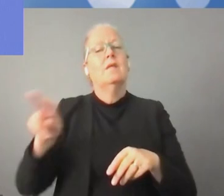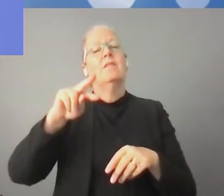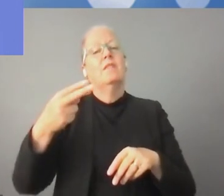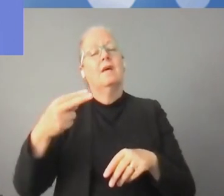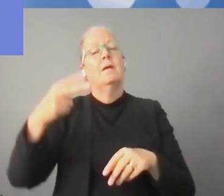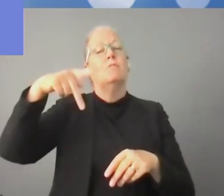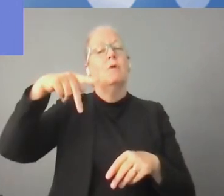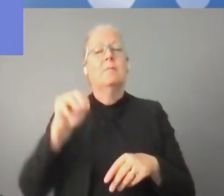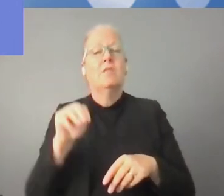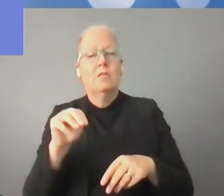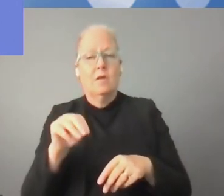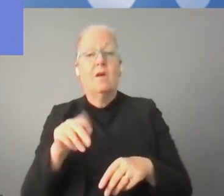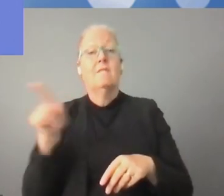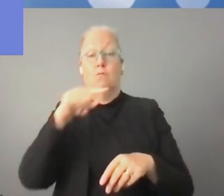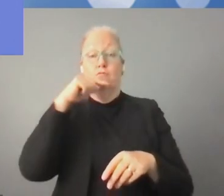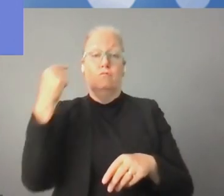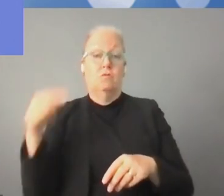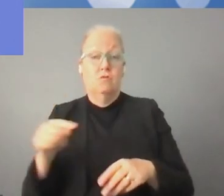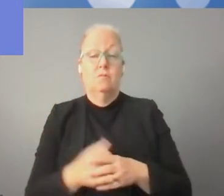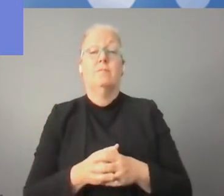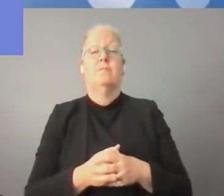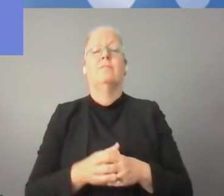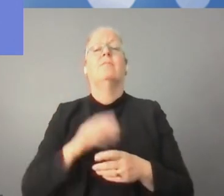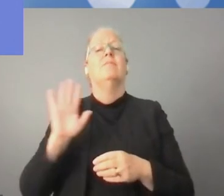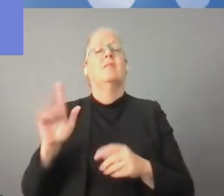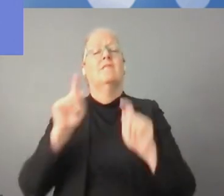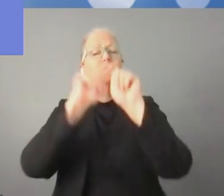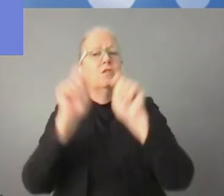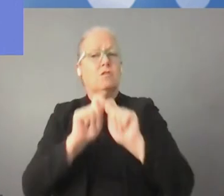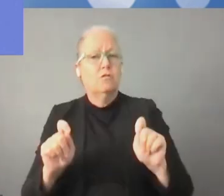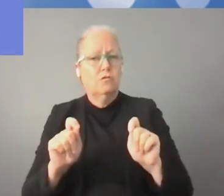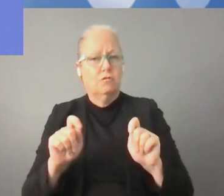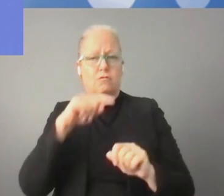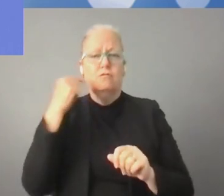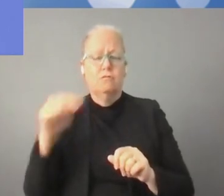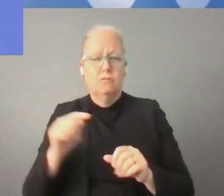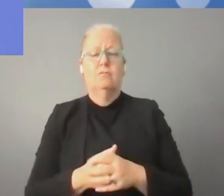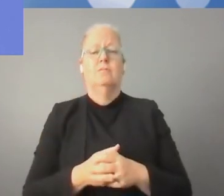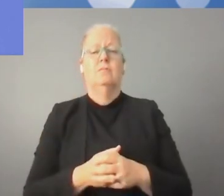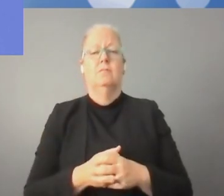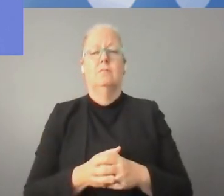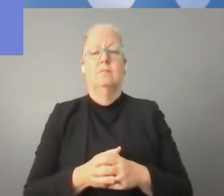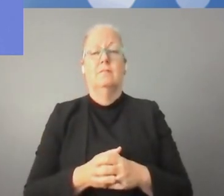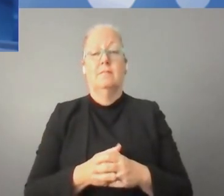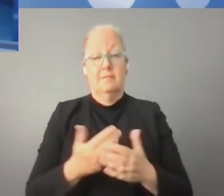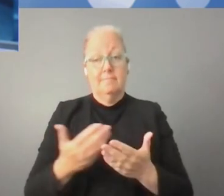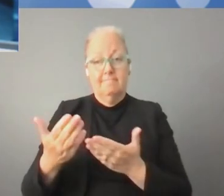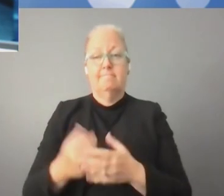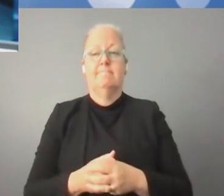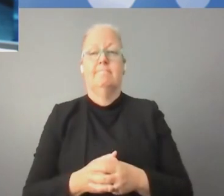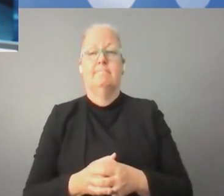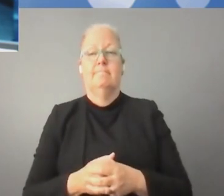نود أن يسمح القسم الفني بأن